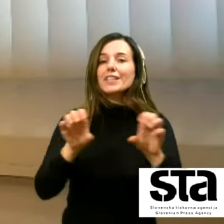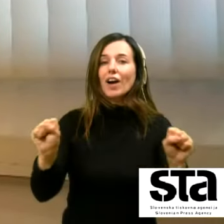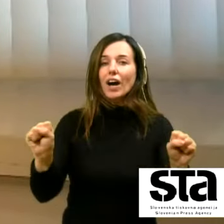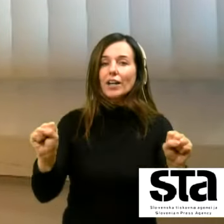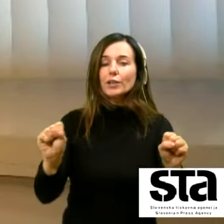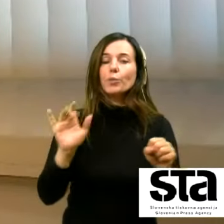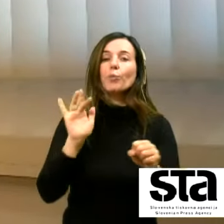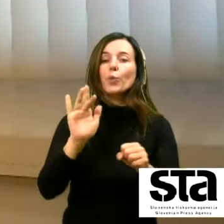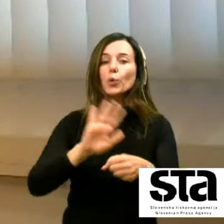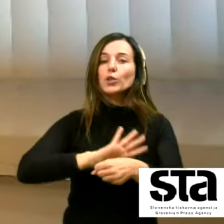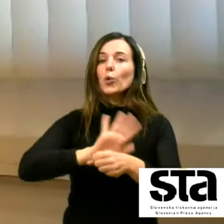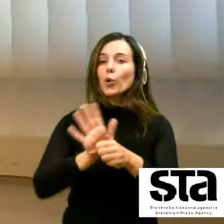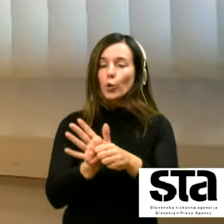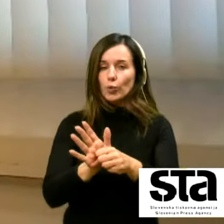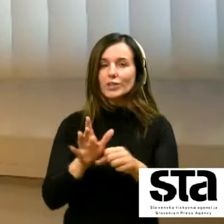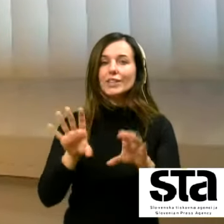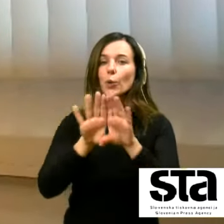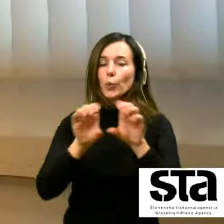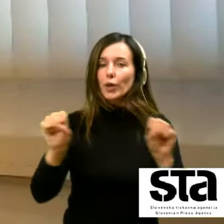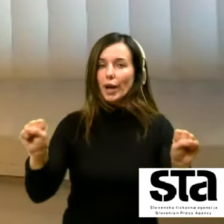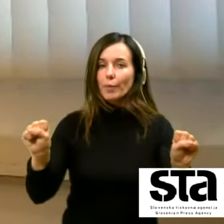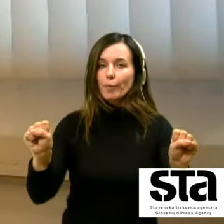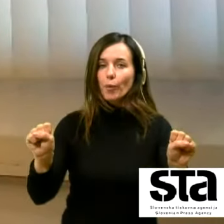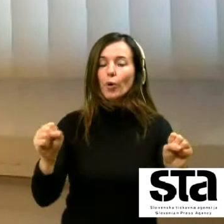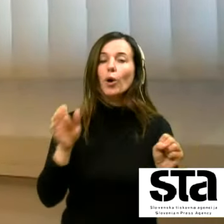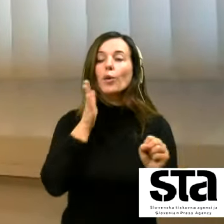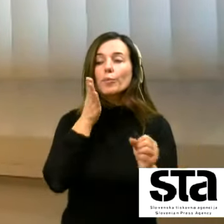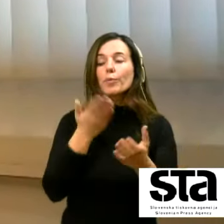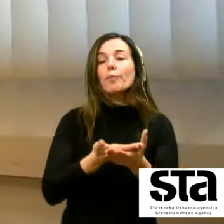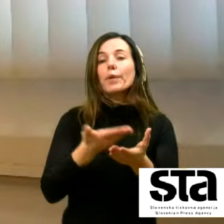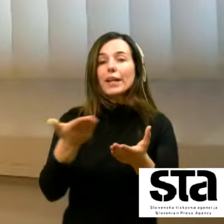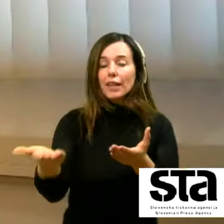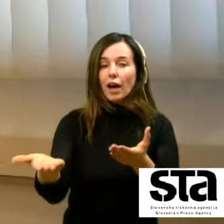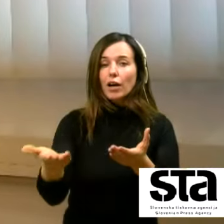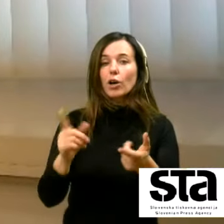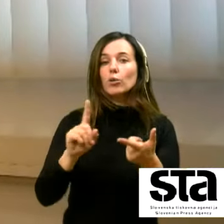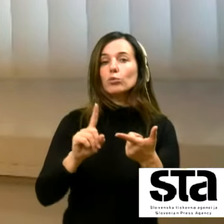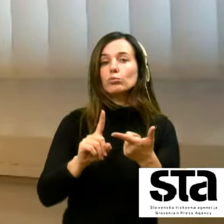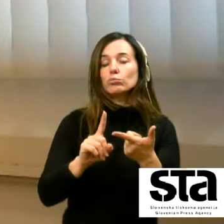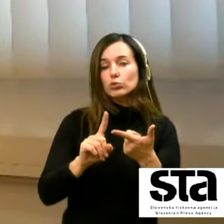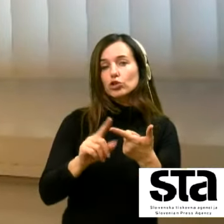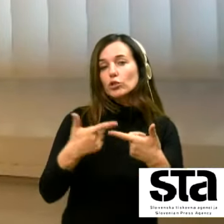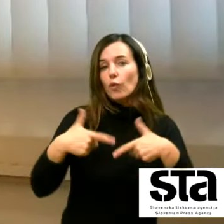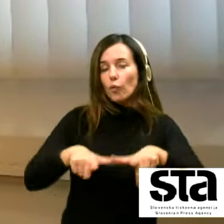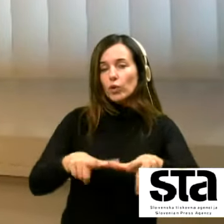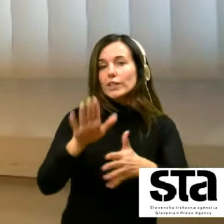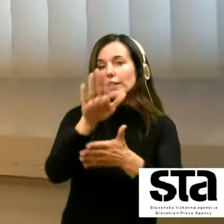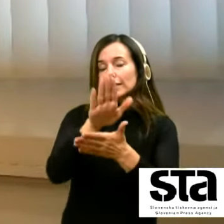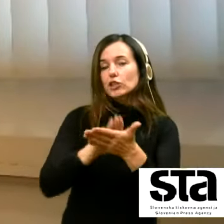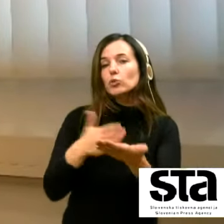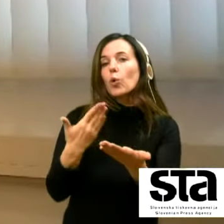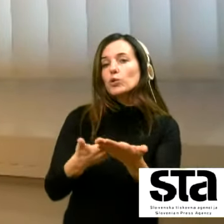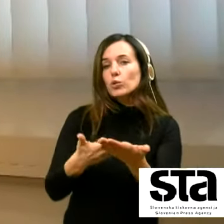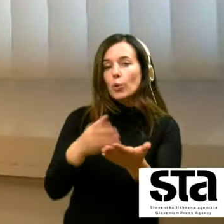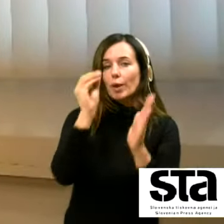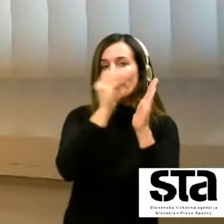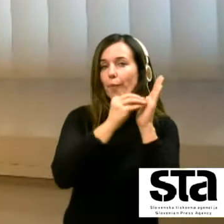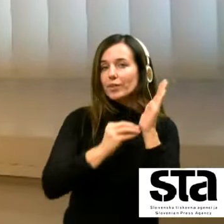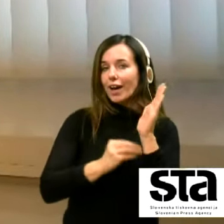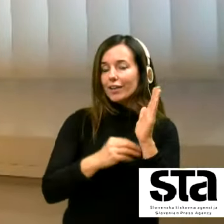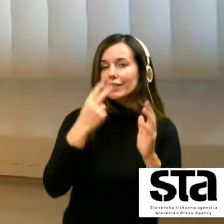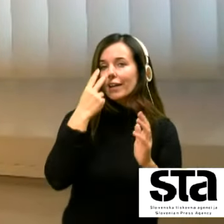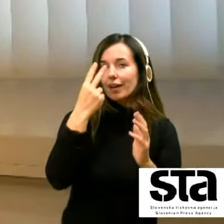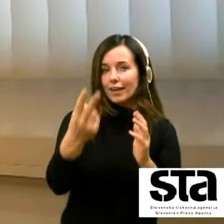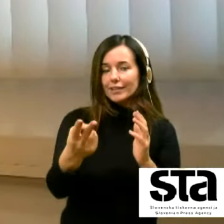protikoronskih ukrepov bi pa tako predlagal noče devolite da je v začetku preddal sem nekaj osnovnih podatkov glede